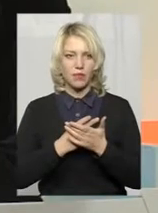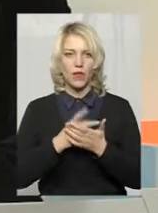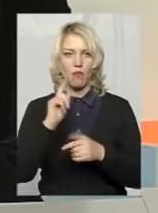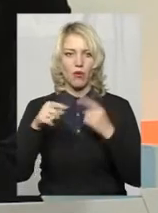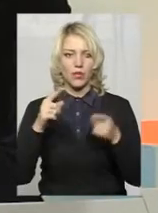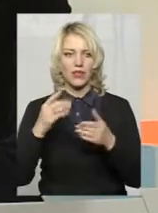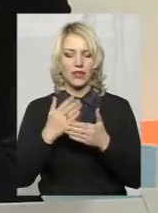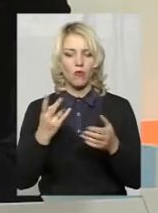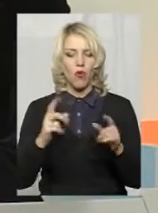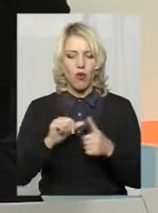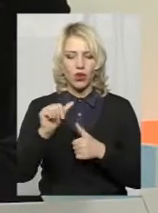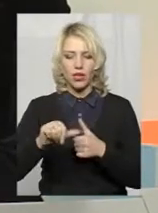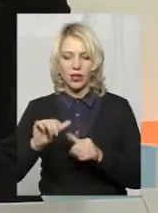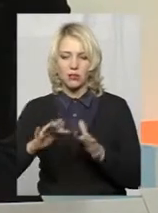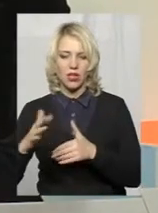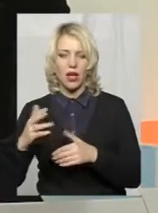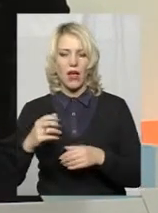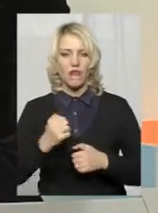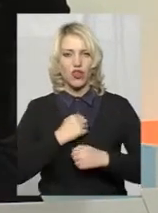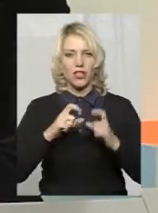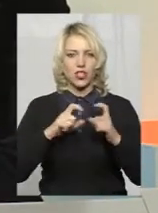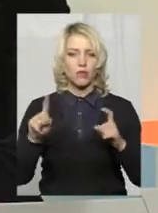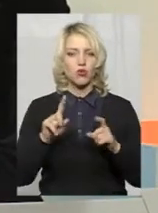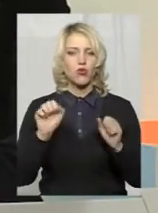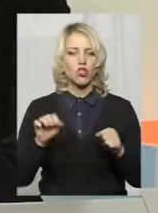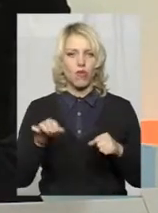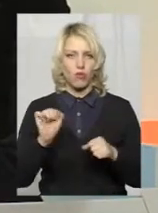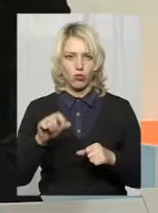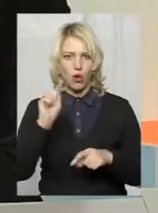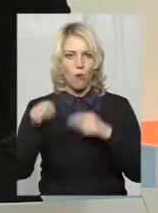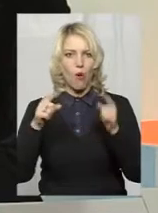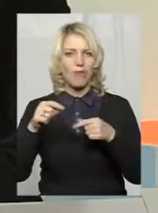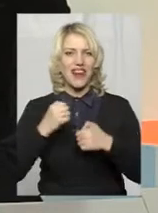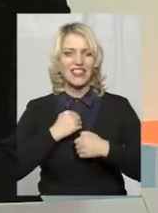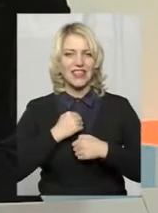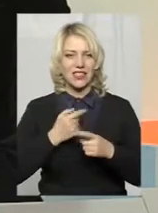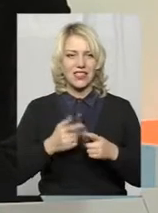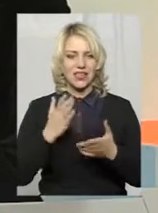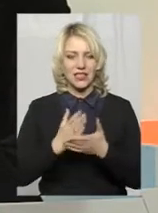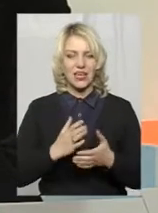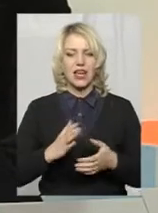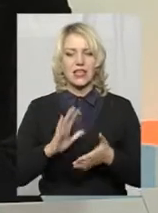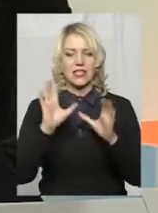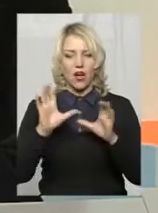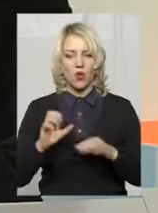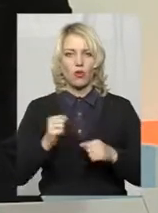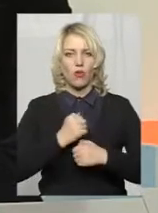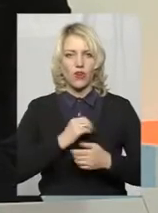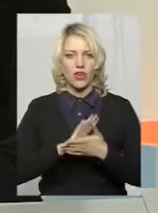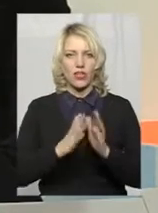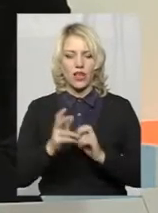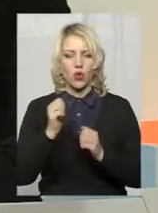генерального штабу про те, що можливо, може бути мобілізація. Так, згідно закону про воєнний стан, кожен з нас